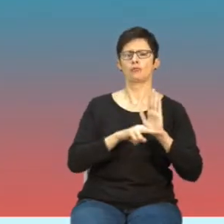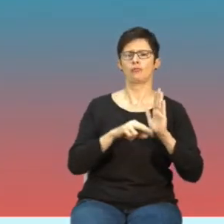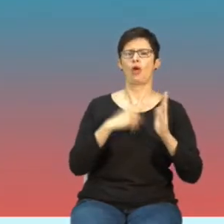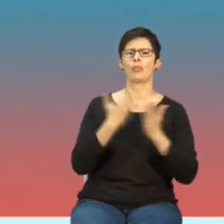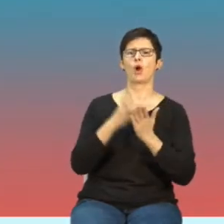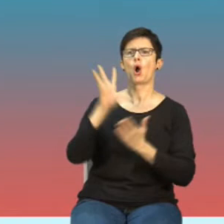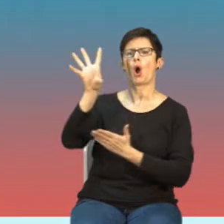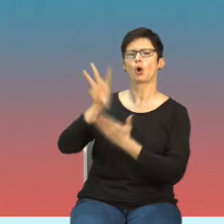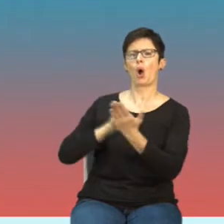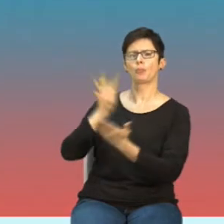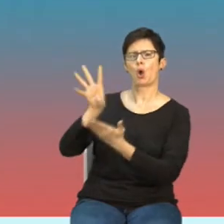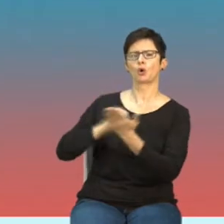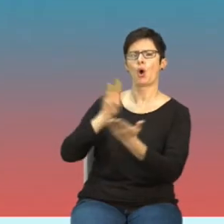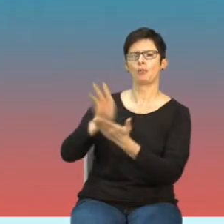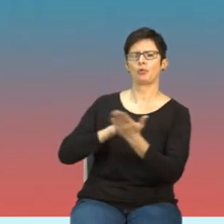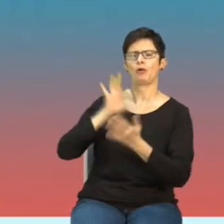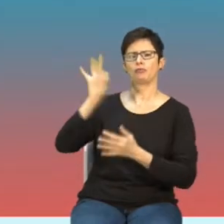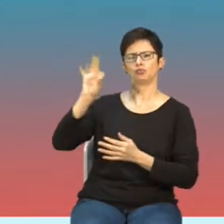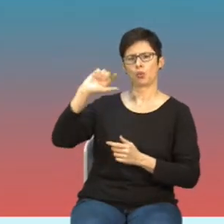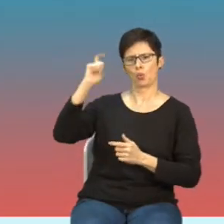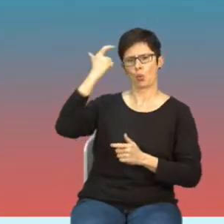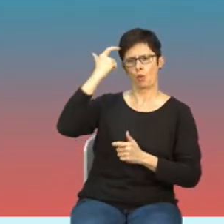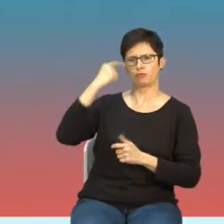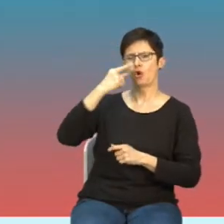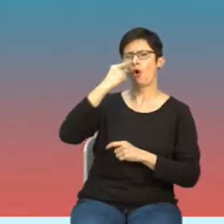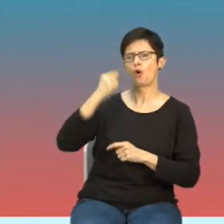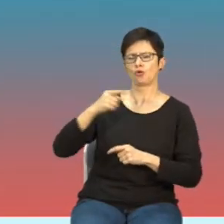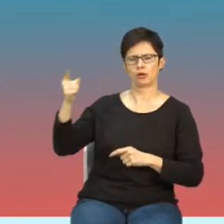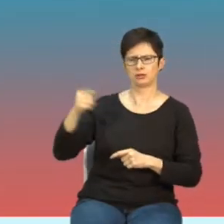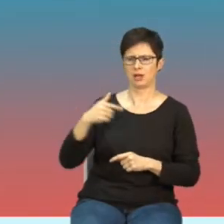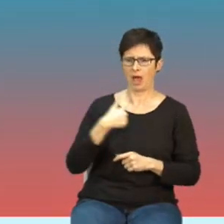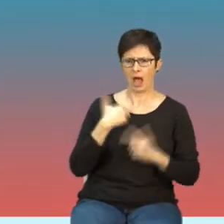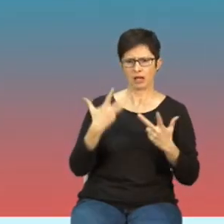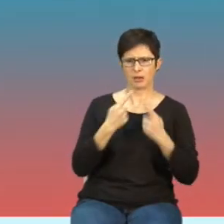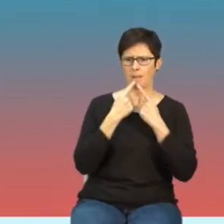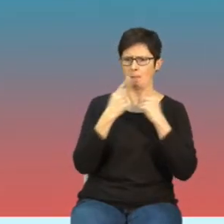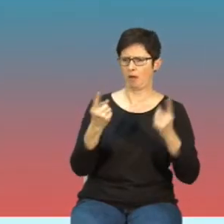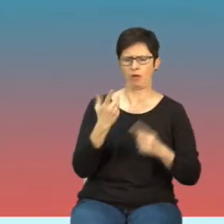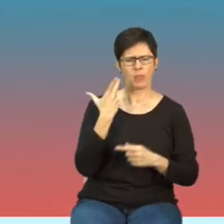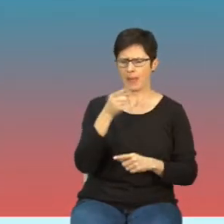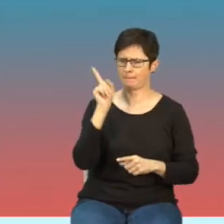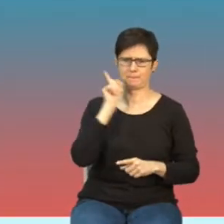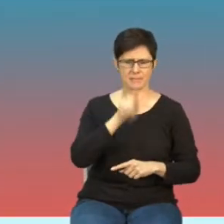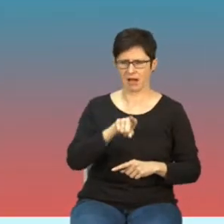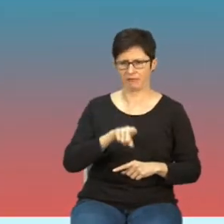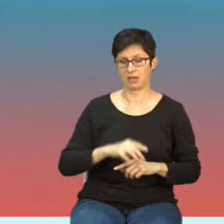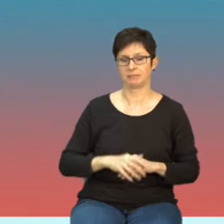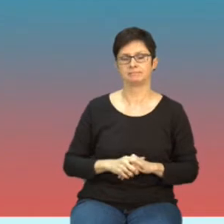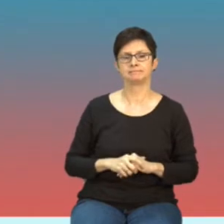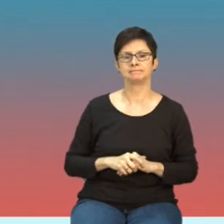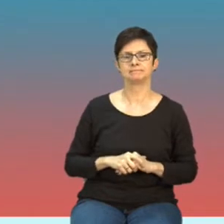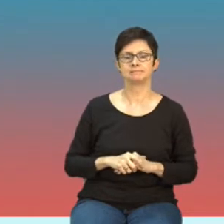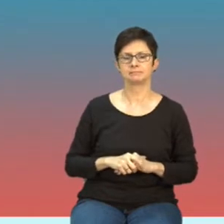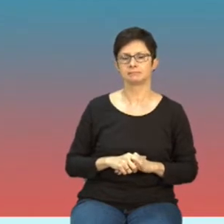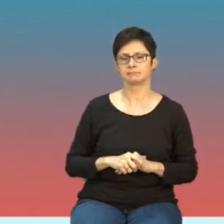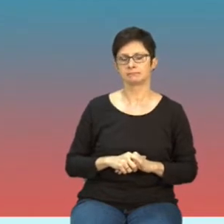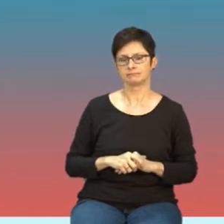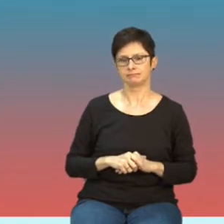kopiowała normy przede wszystkim sowieckie, to bardzo, ale to bardzo się mylą.